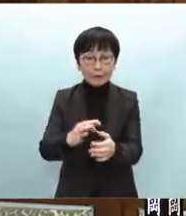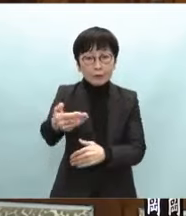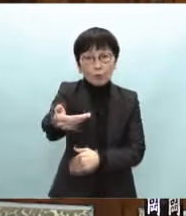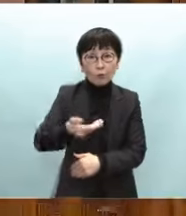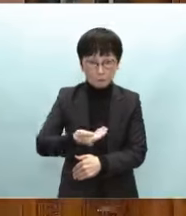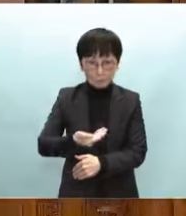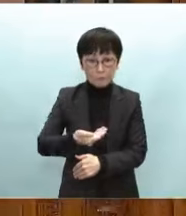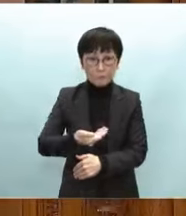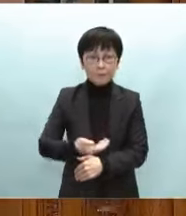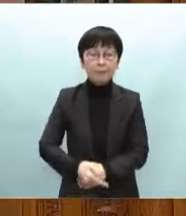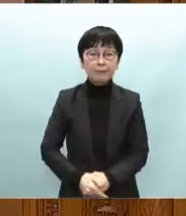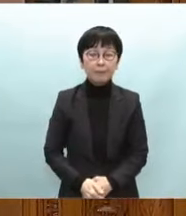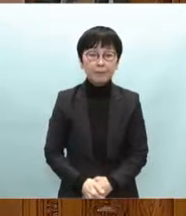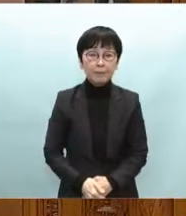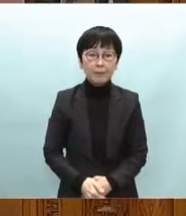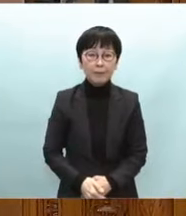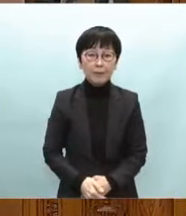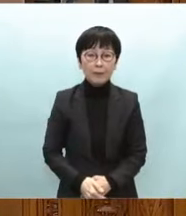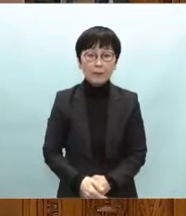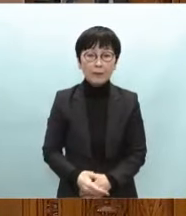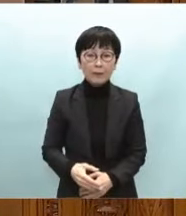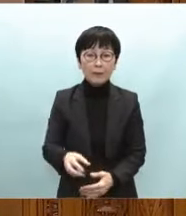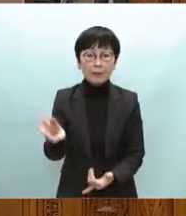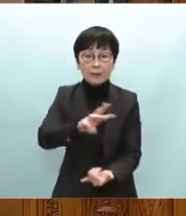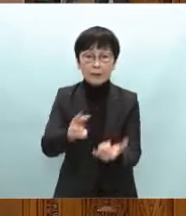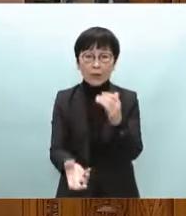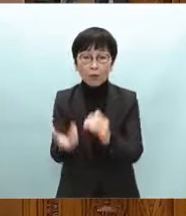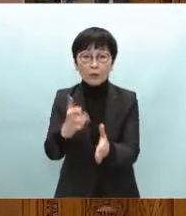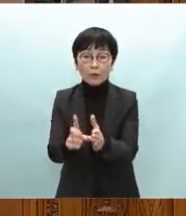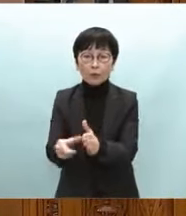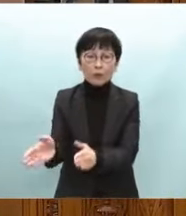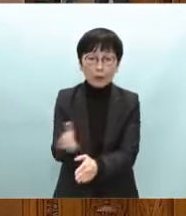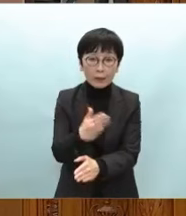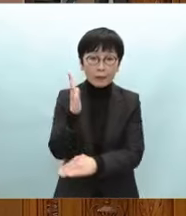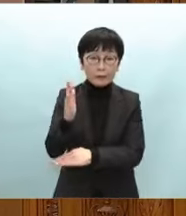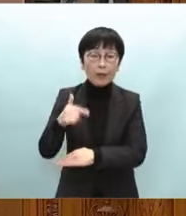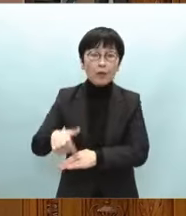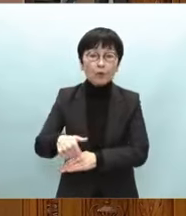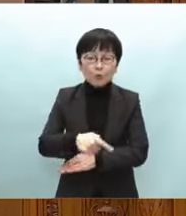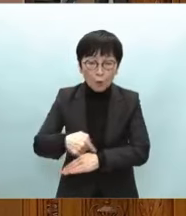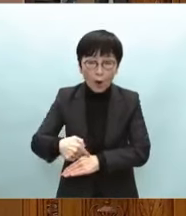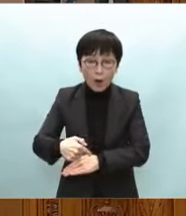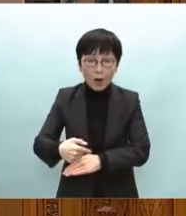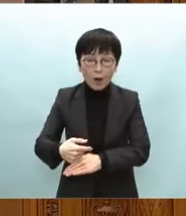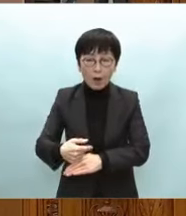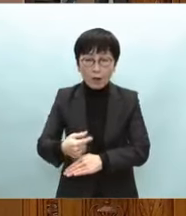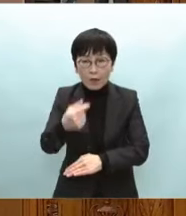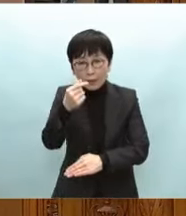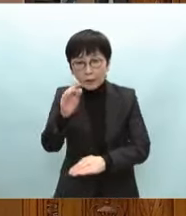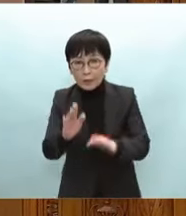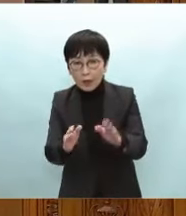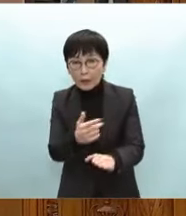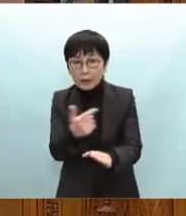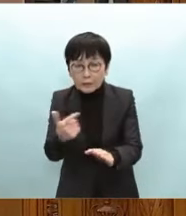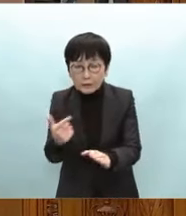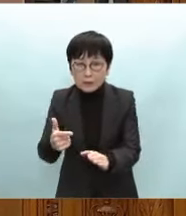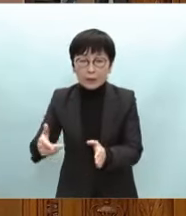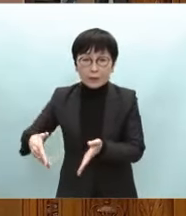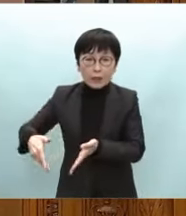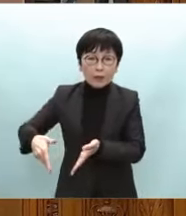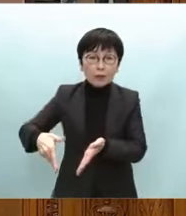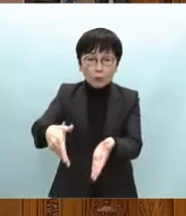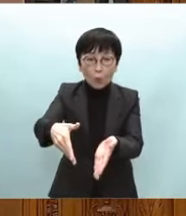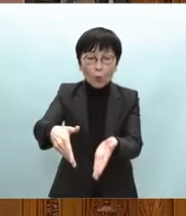ました発災当初から政府として被害が甚大な感染道路の